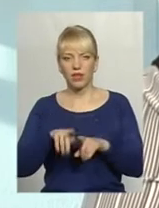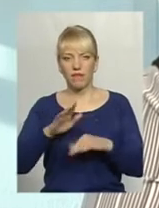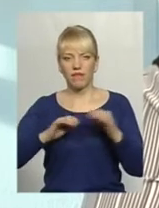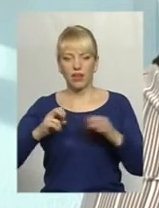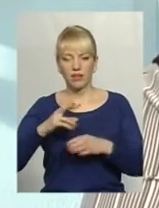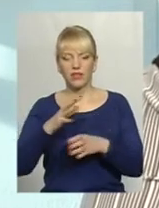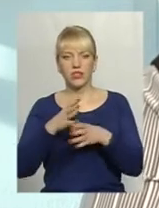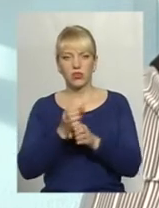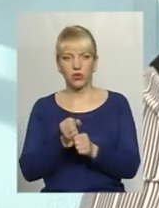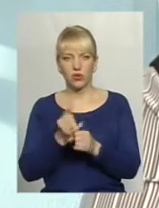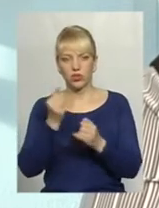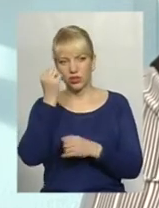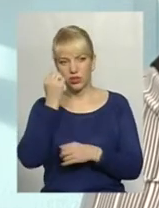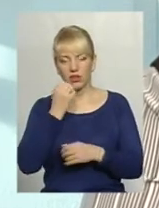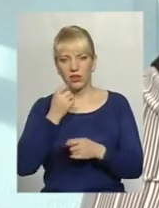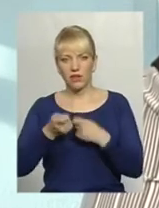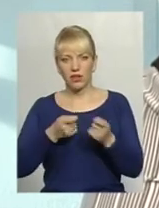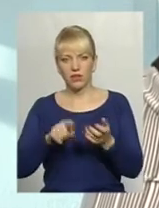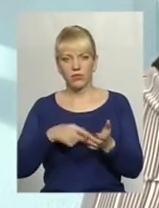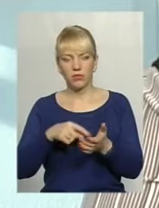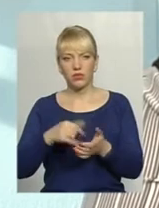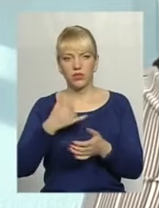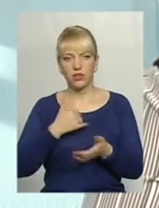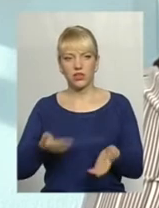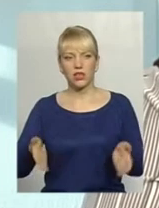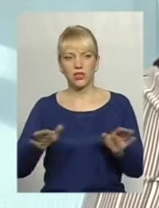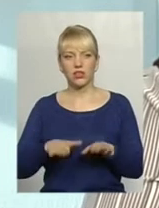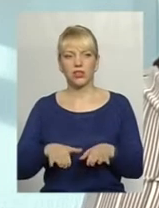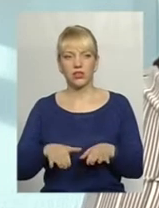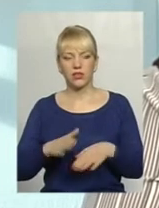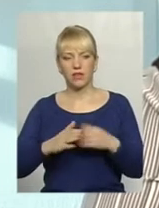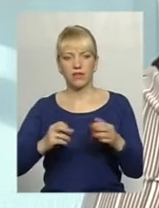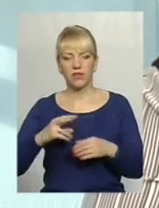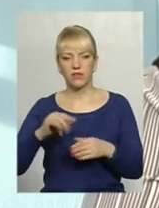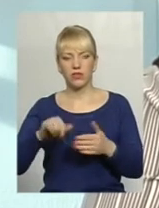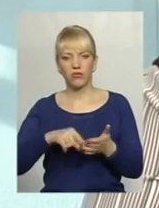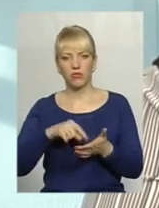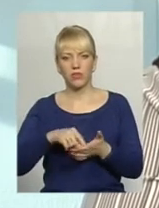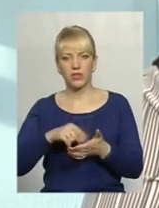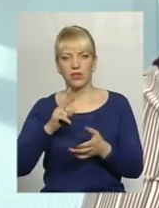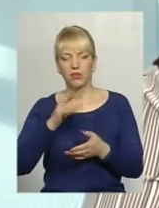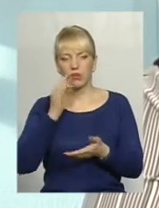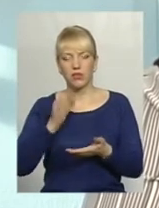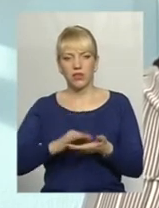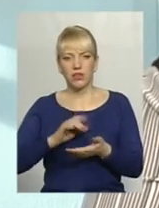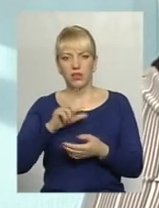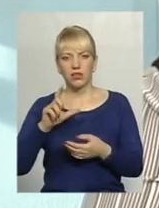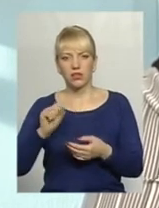дякуючи владі міста, в нас залишилися фахівці у місті, які відповідають за